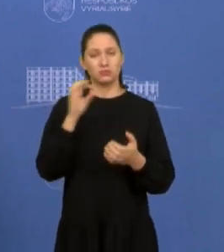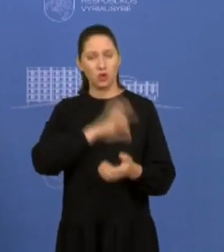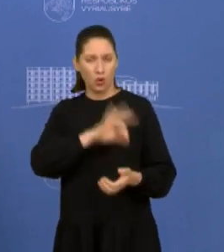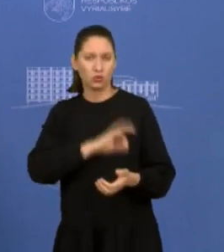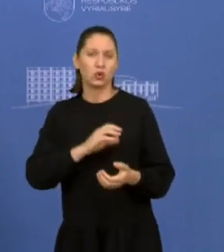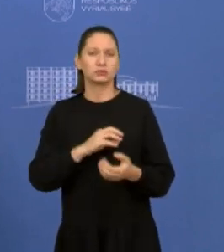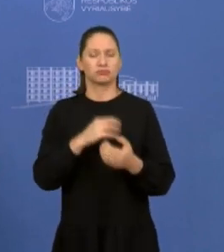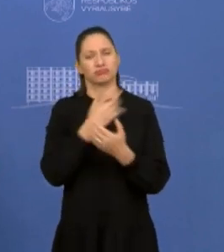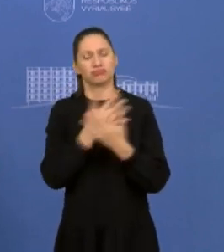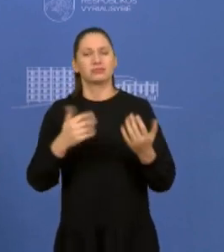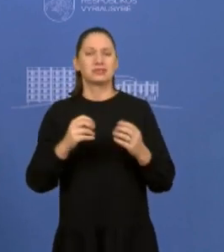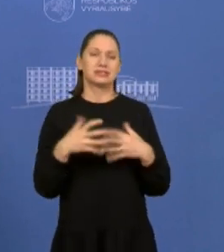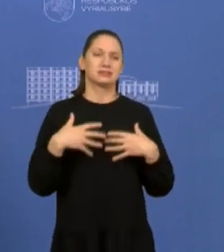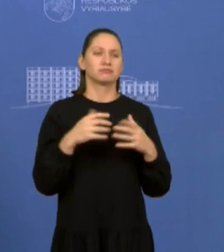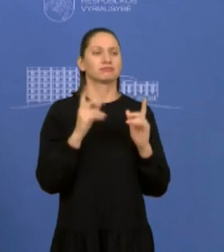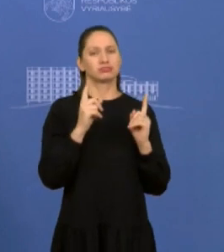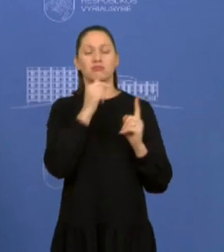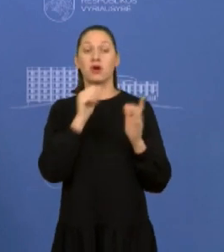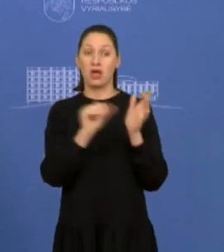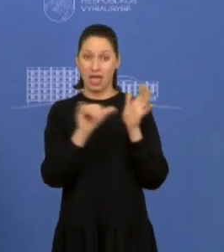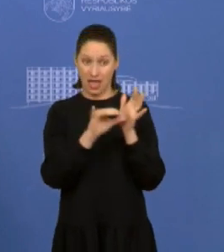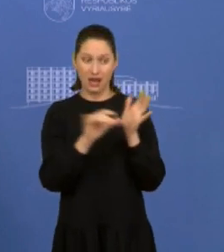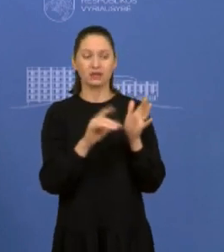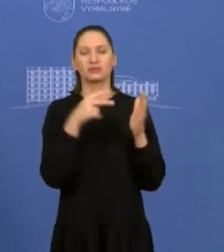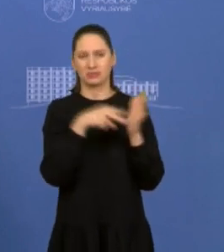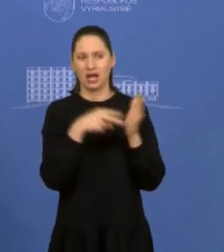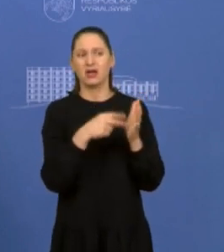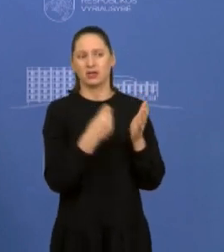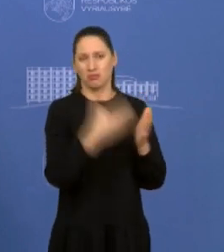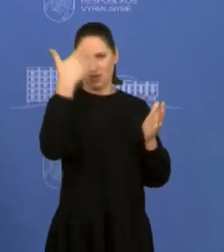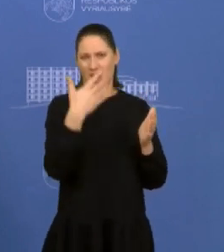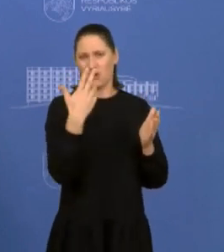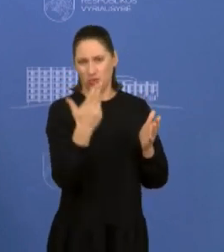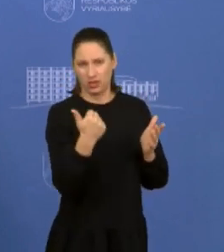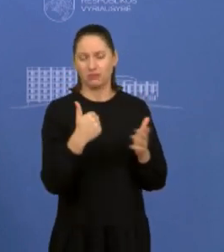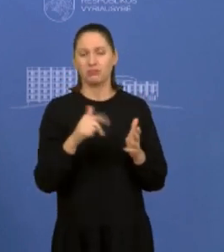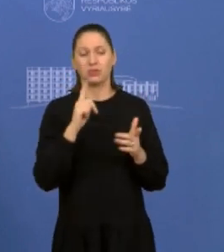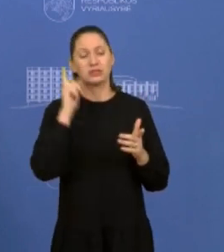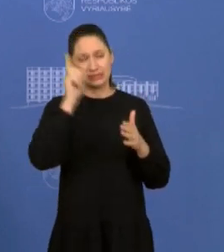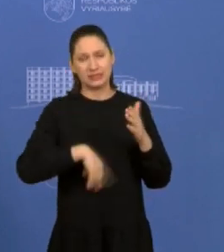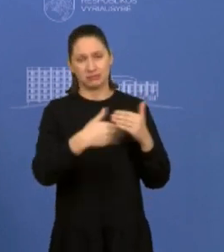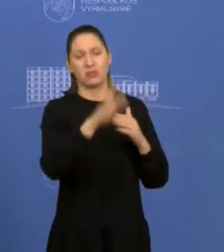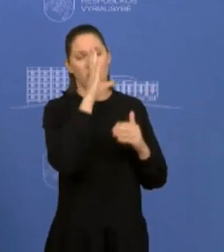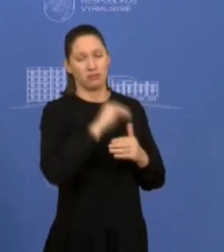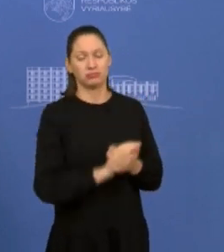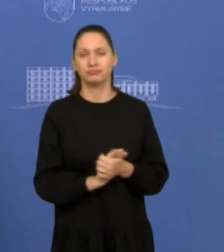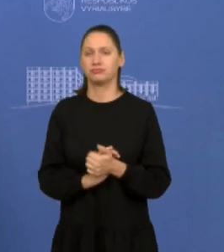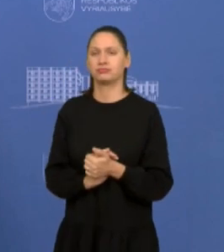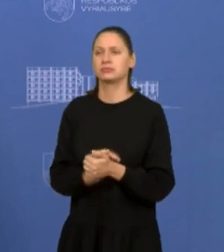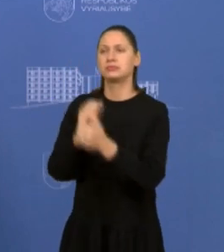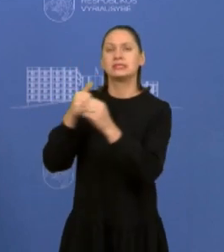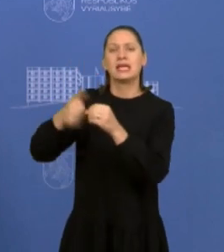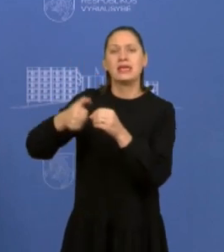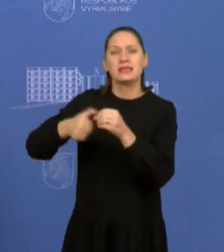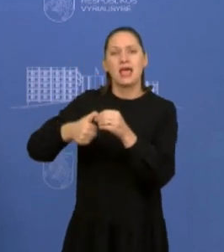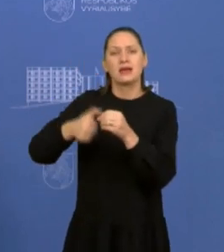galgule elektromobiliai taps į perkamį vidutiniam Lietuvos gyventojui. O kiek tas dizelinas